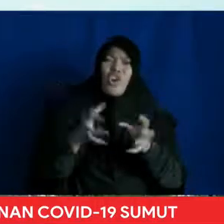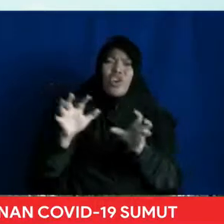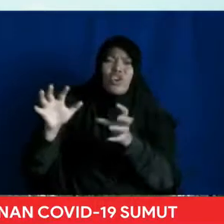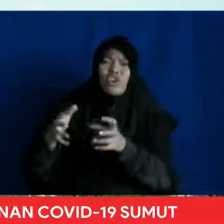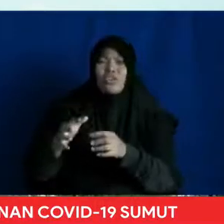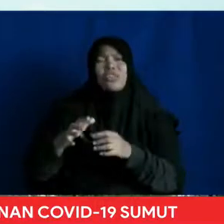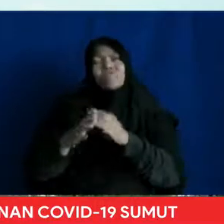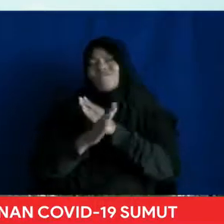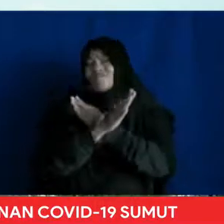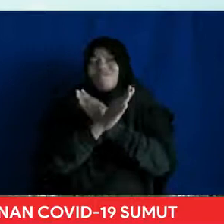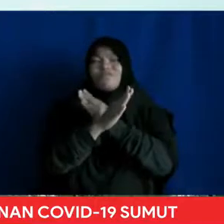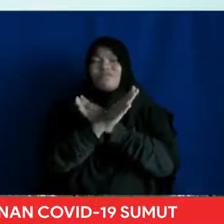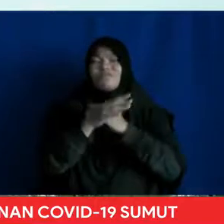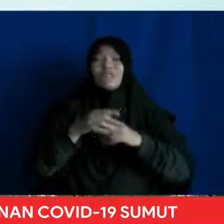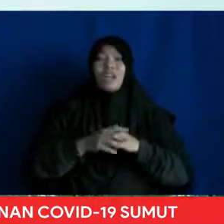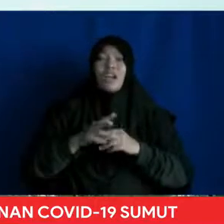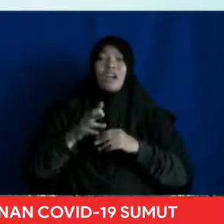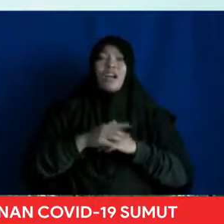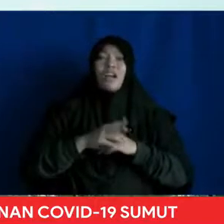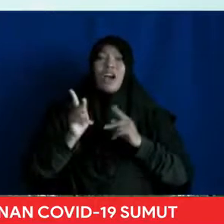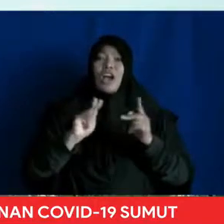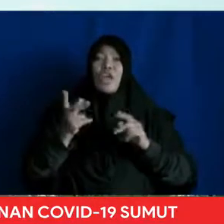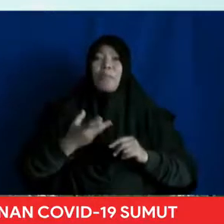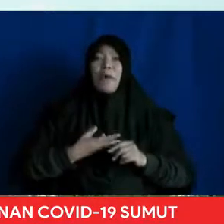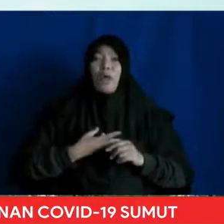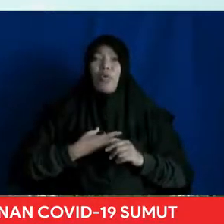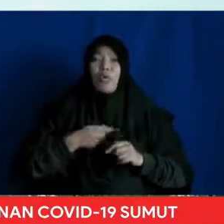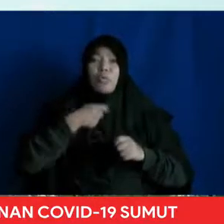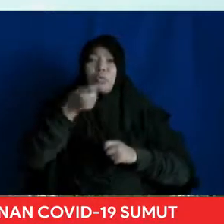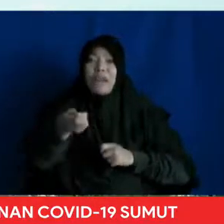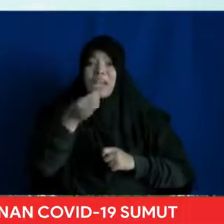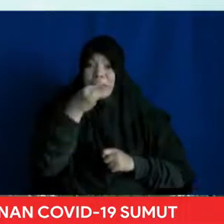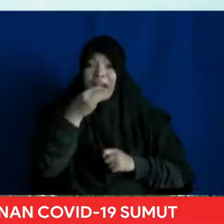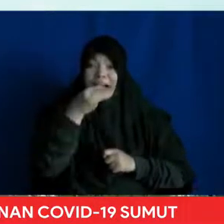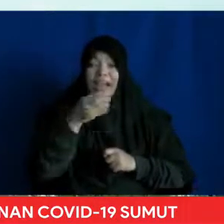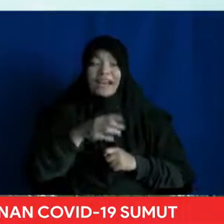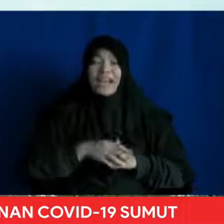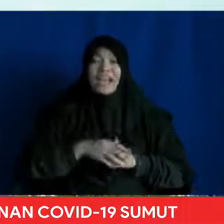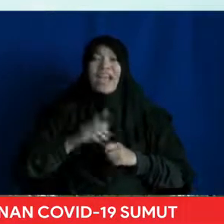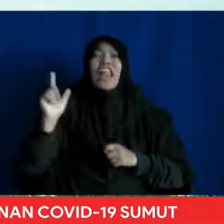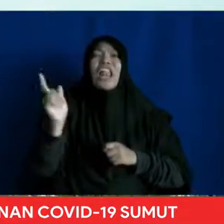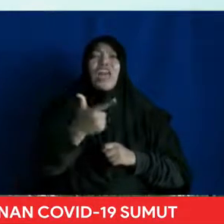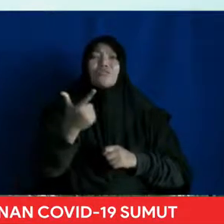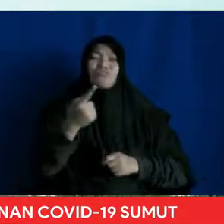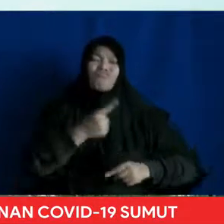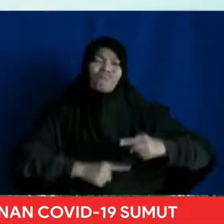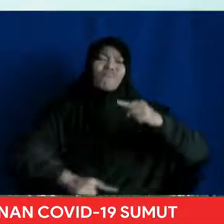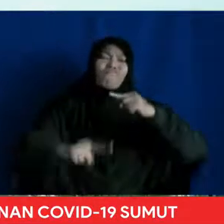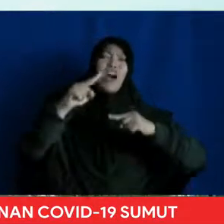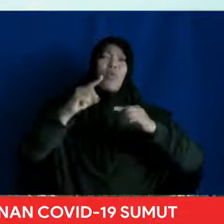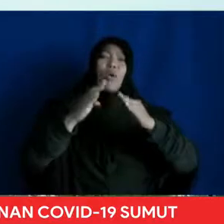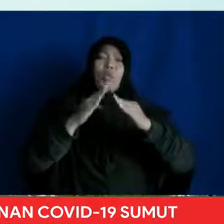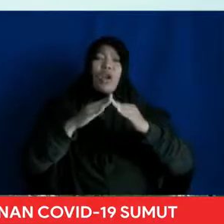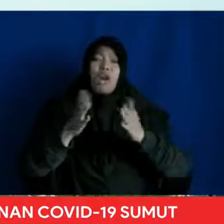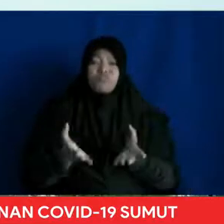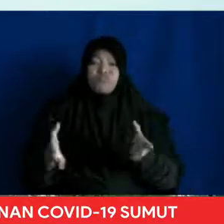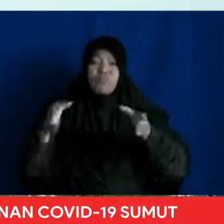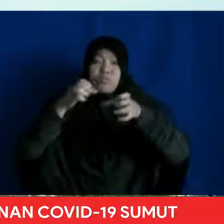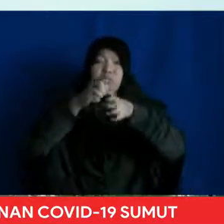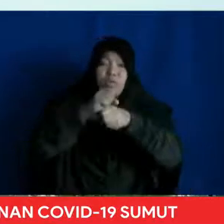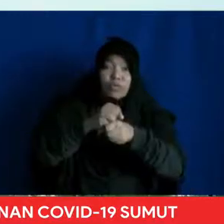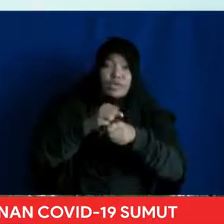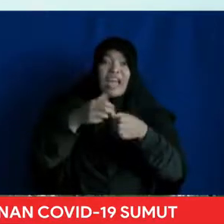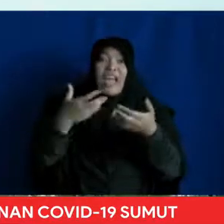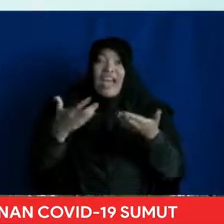Jika terpaksa membeli makanan di rumah Maka belilah dan makanlah di rumah Usahakan menggunakan jasa